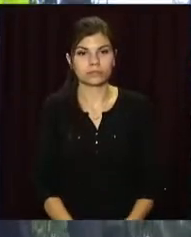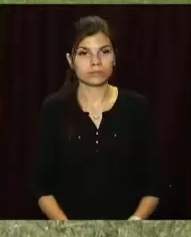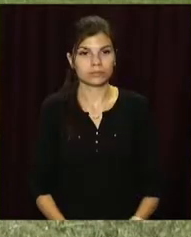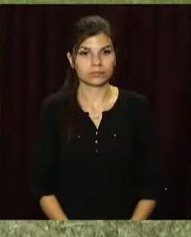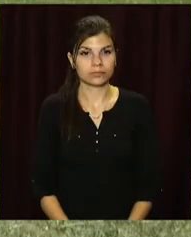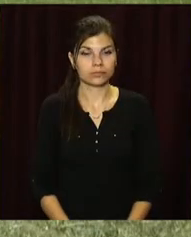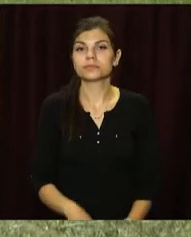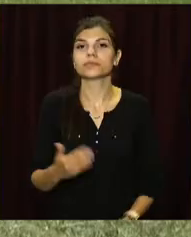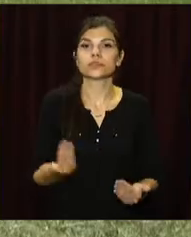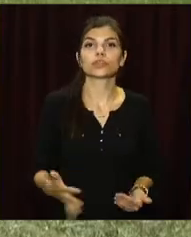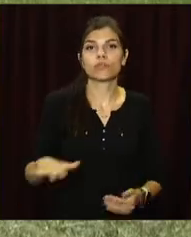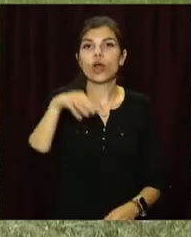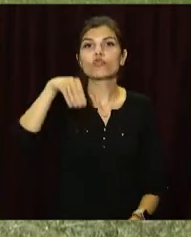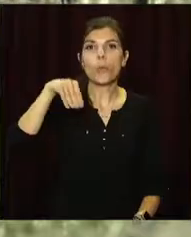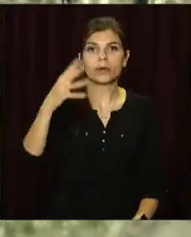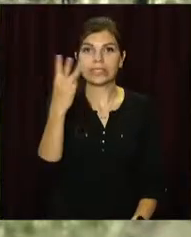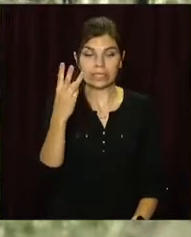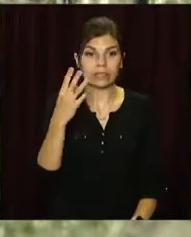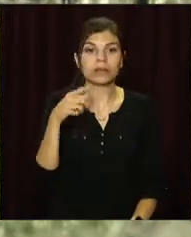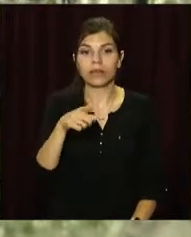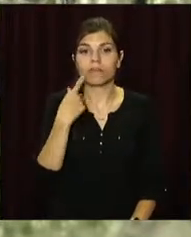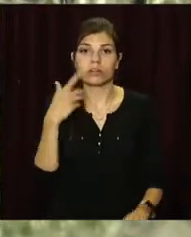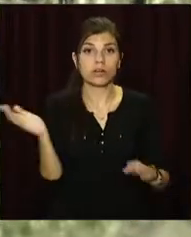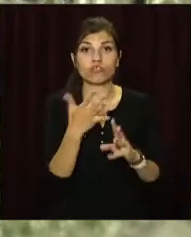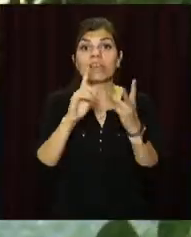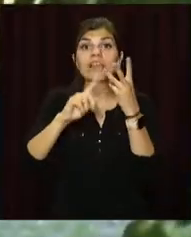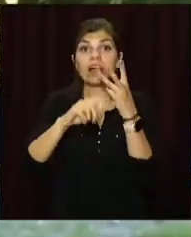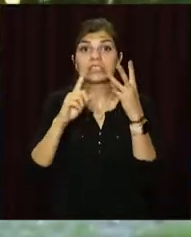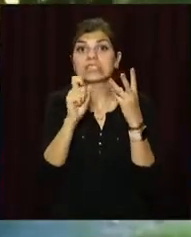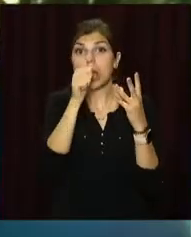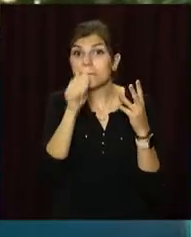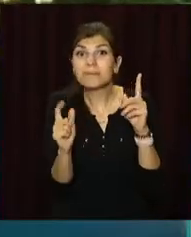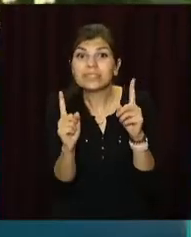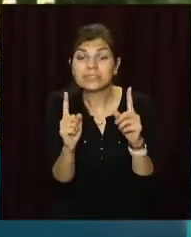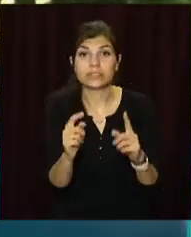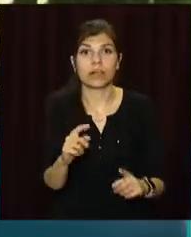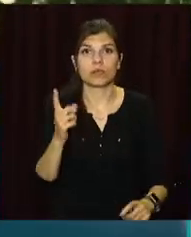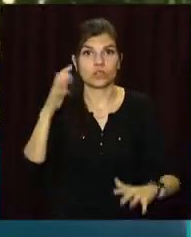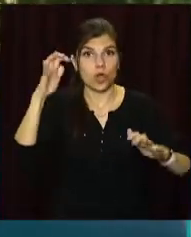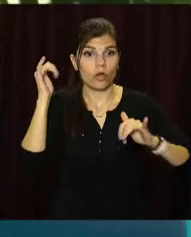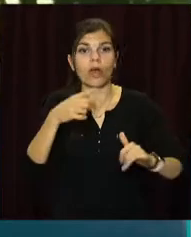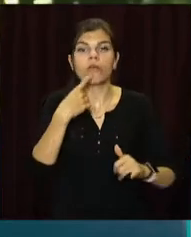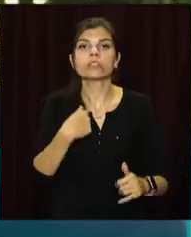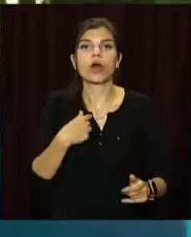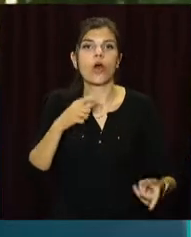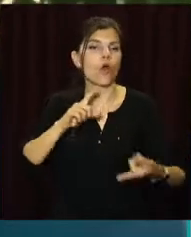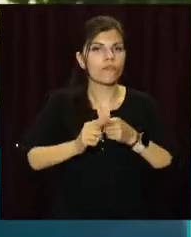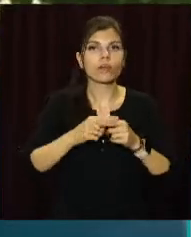На житломасиві Тополя-3 бур'ян косять вже втретій за місяць. За нами закріплено близько 40 домів.